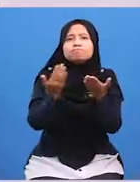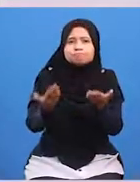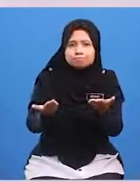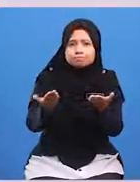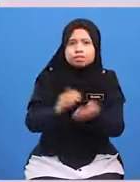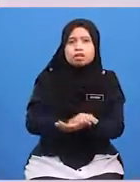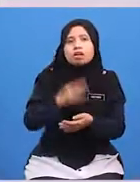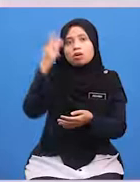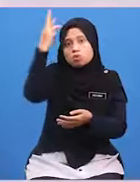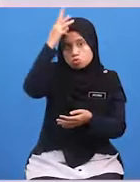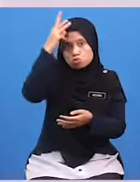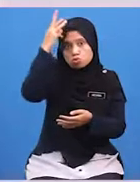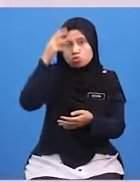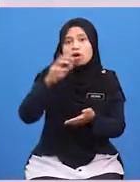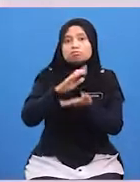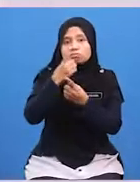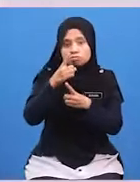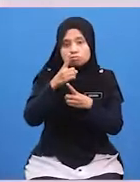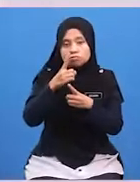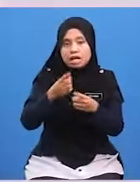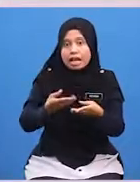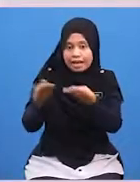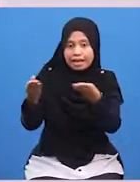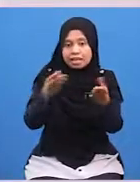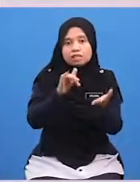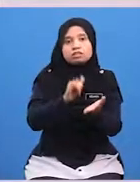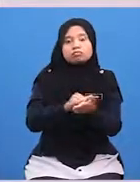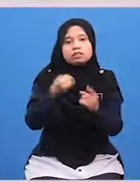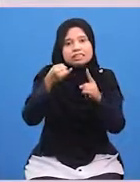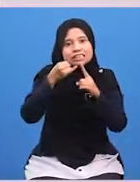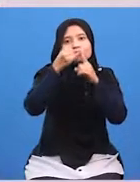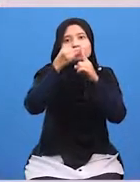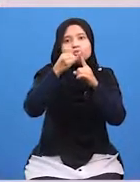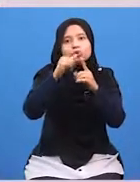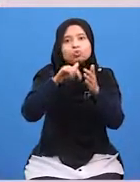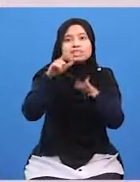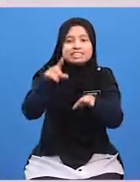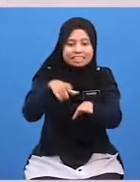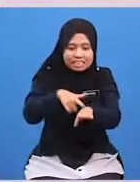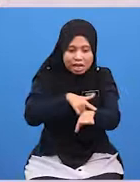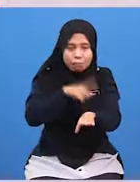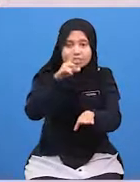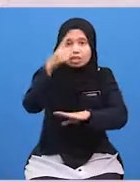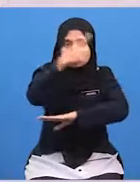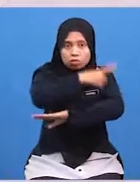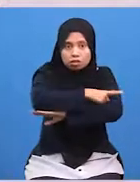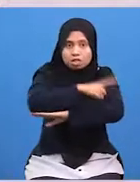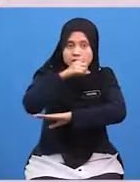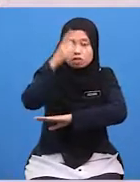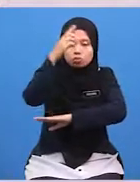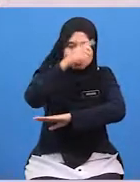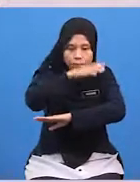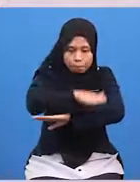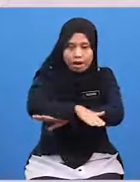Rasulullah menjawab Layanan istimewa selama sehari semalam